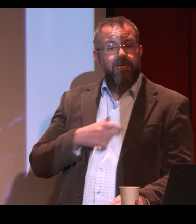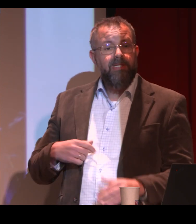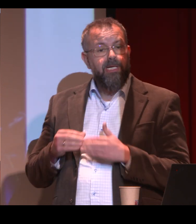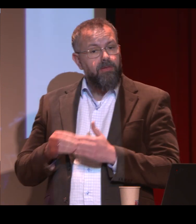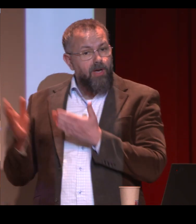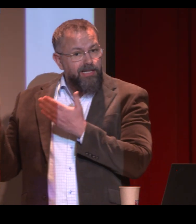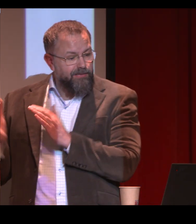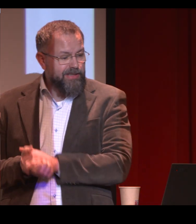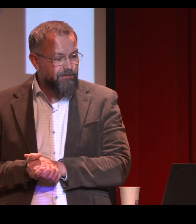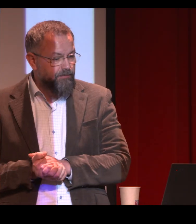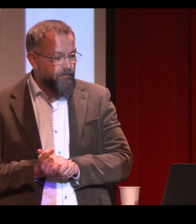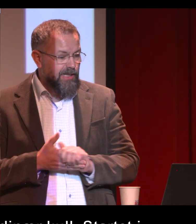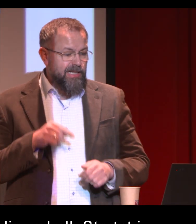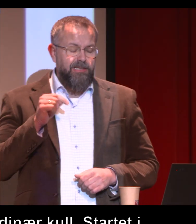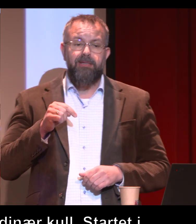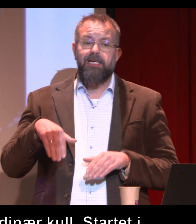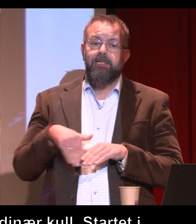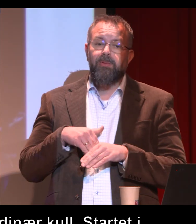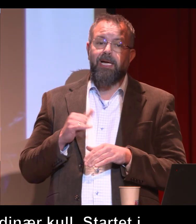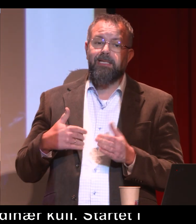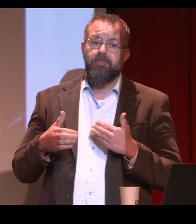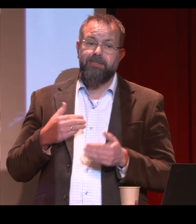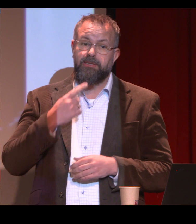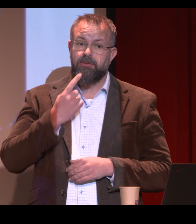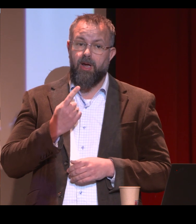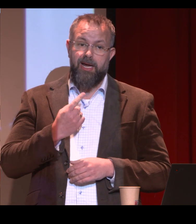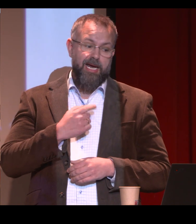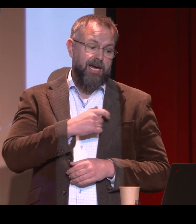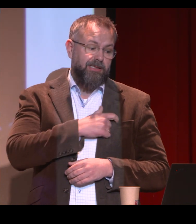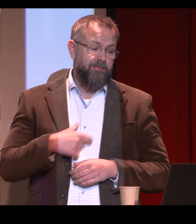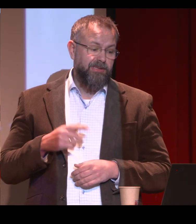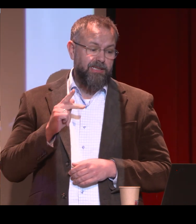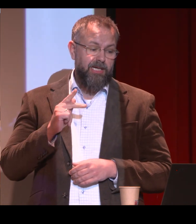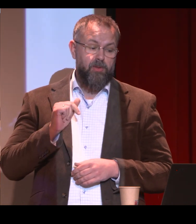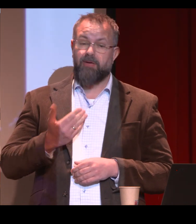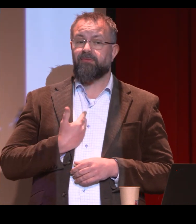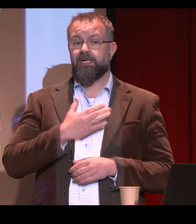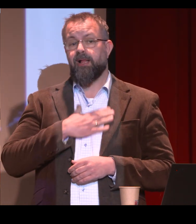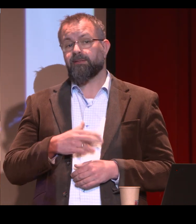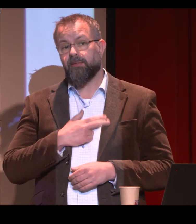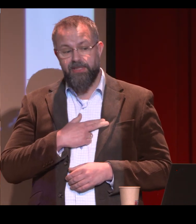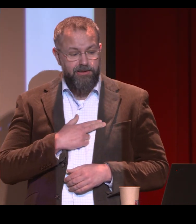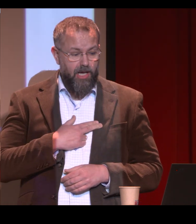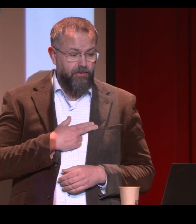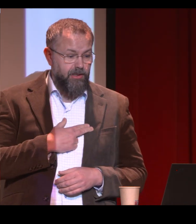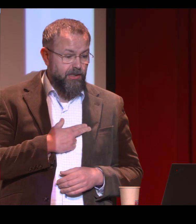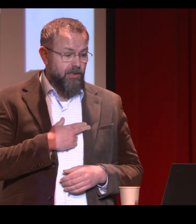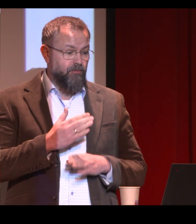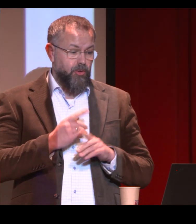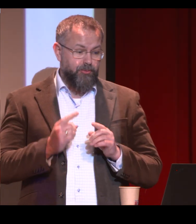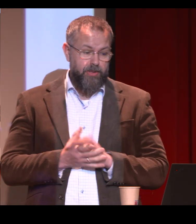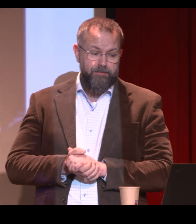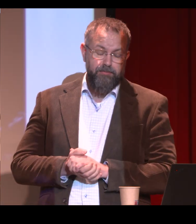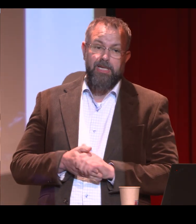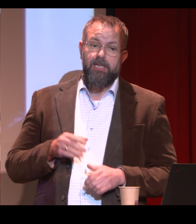Her er helseministeren, vår venn, hun sa at inkludering i praksis, sa hun, når vi